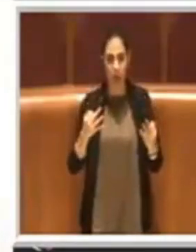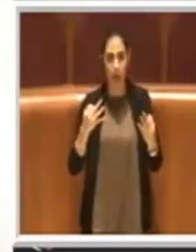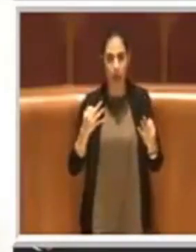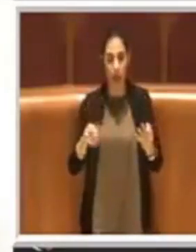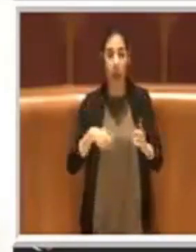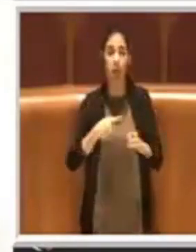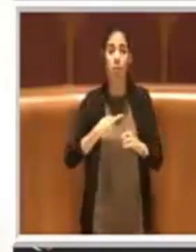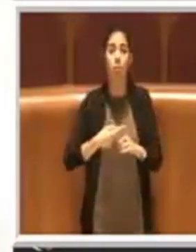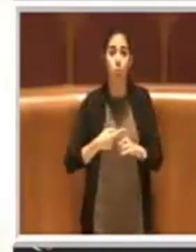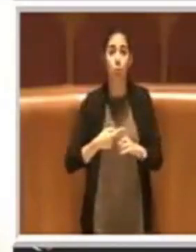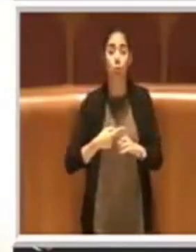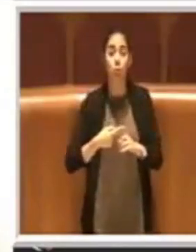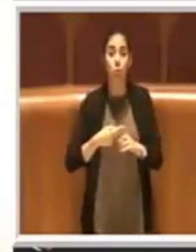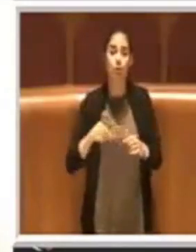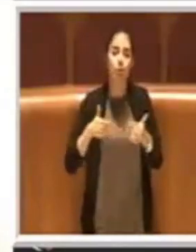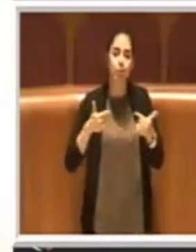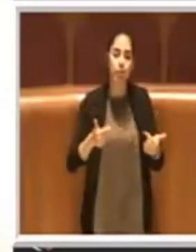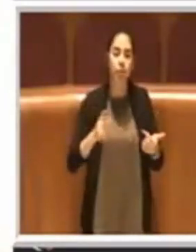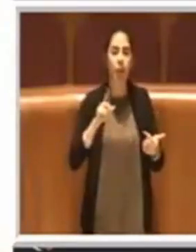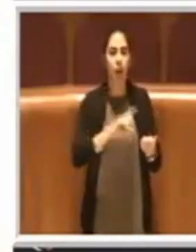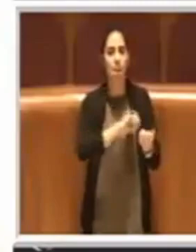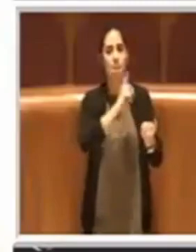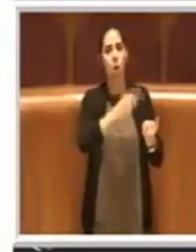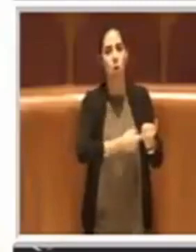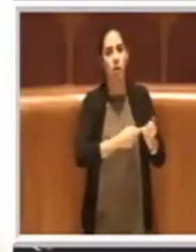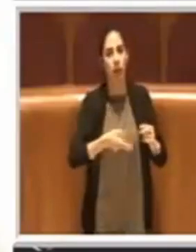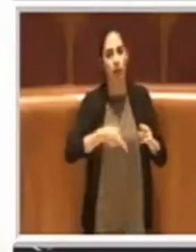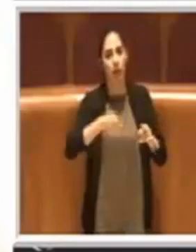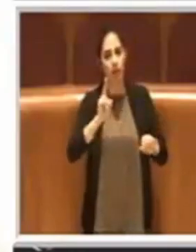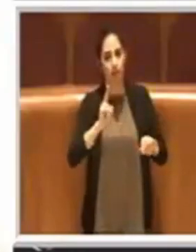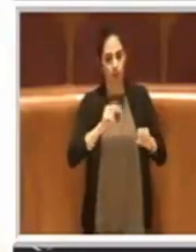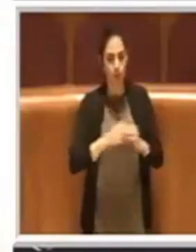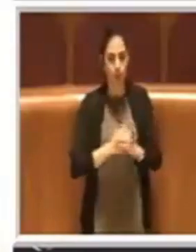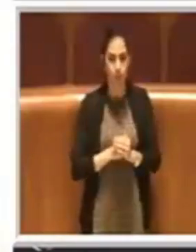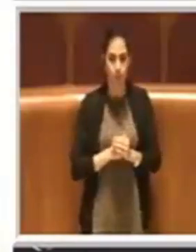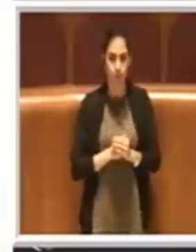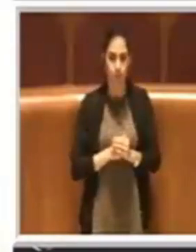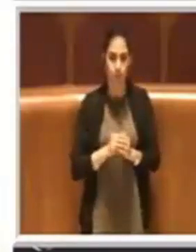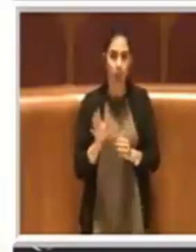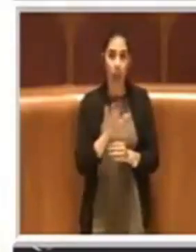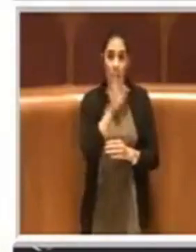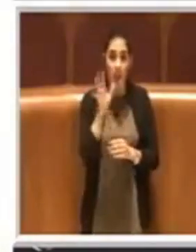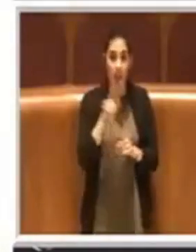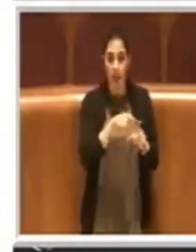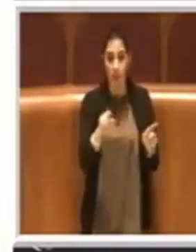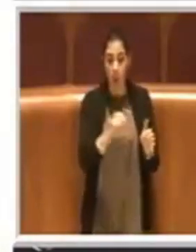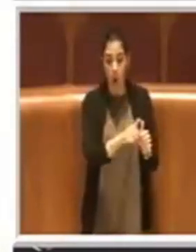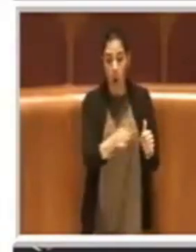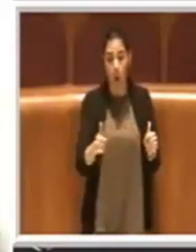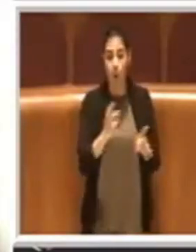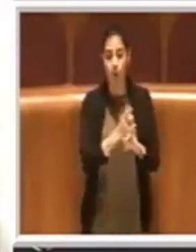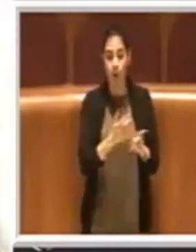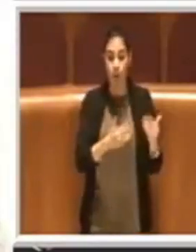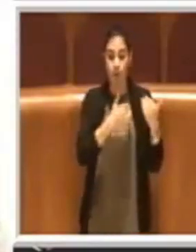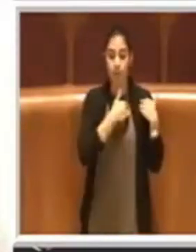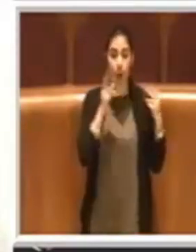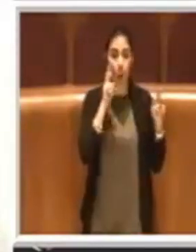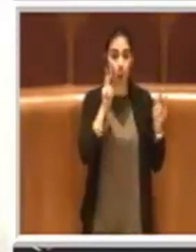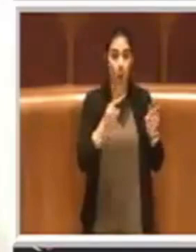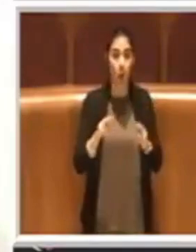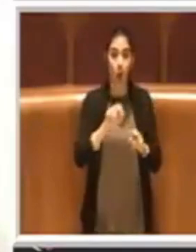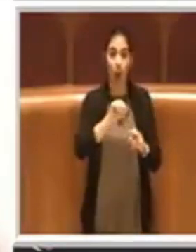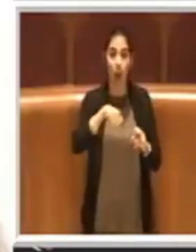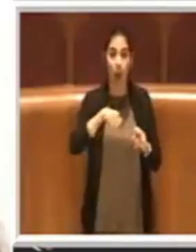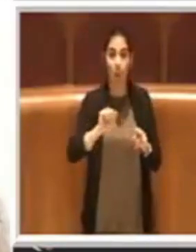potenzialità che hanno, delle potenzialità come quello di controllare AMA, come quello di fare molte